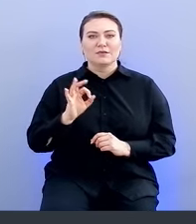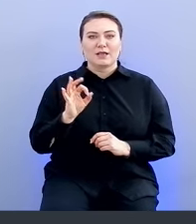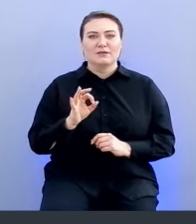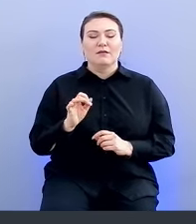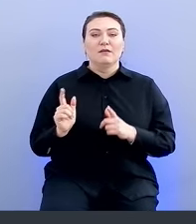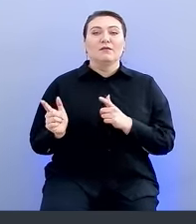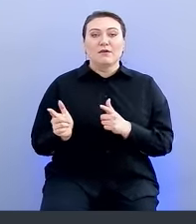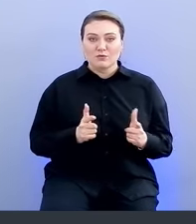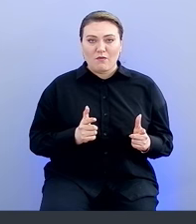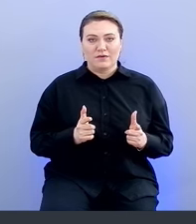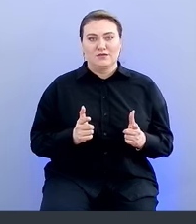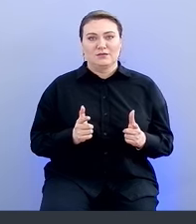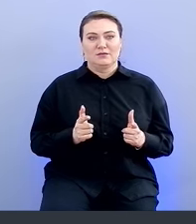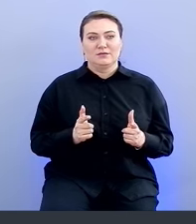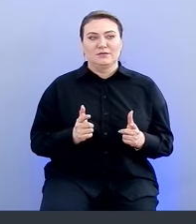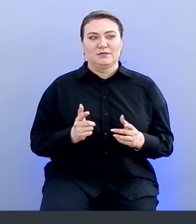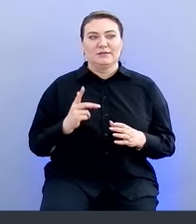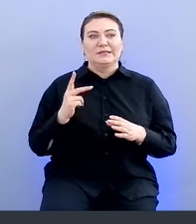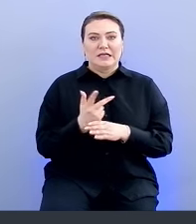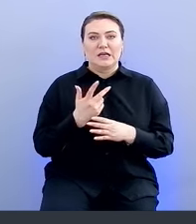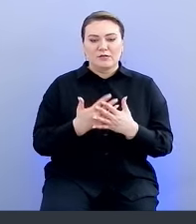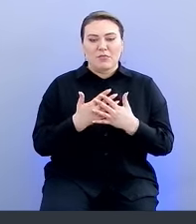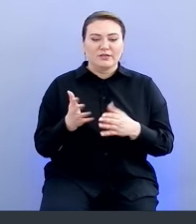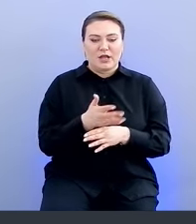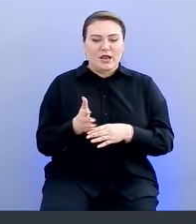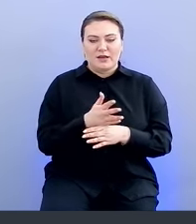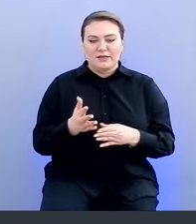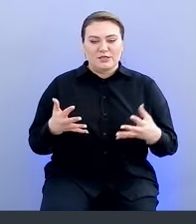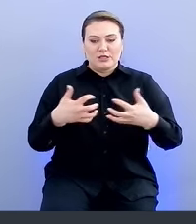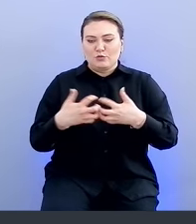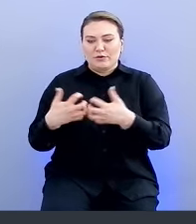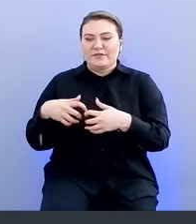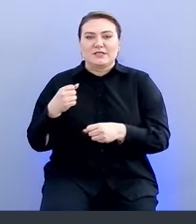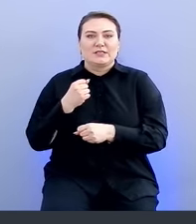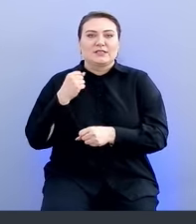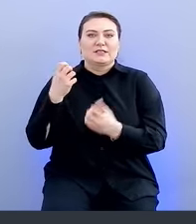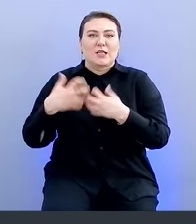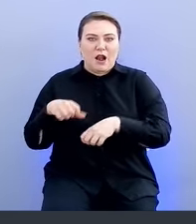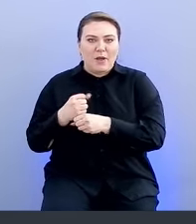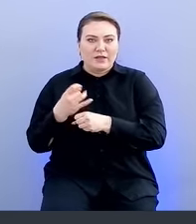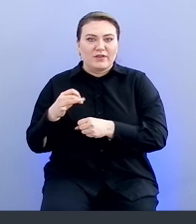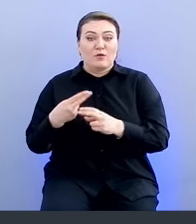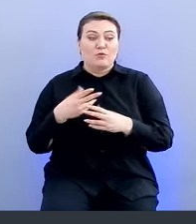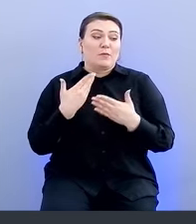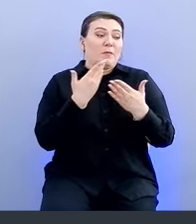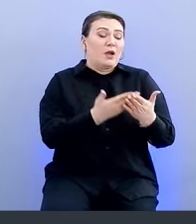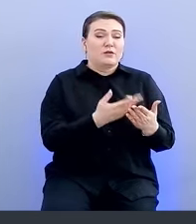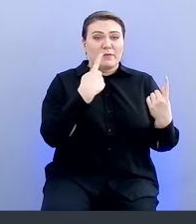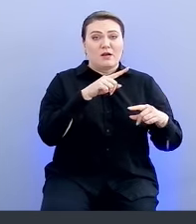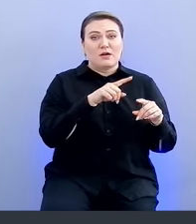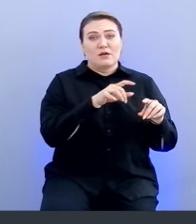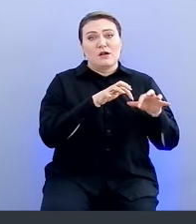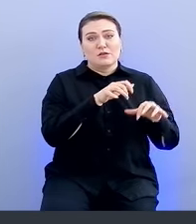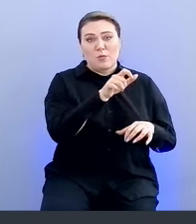готовых, три раза просеянных через сито, дедуплицированных срабатываний, которые уже показываем разработчикам и с